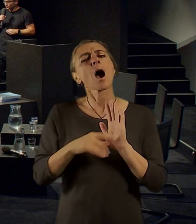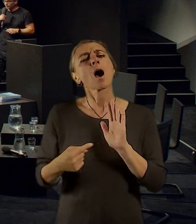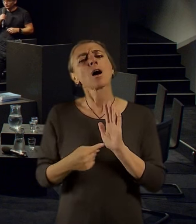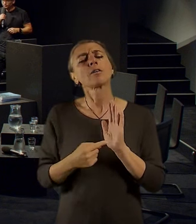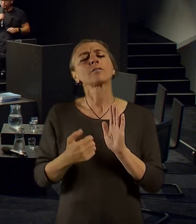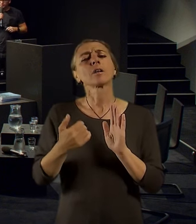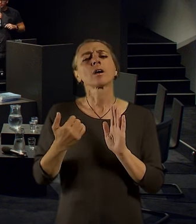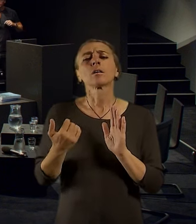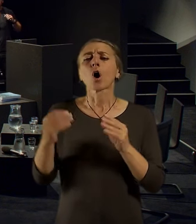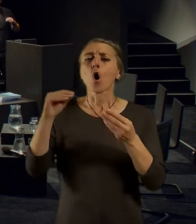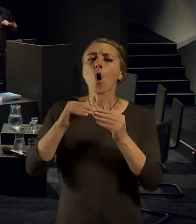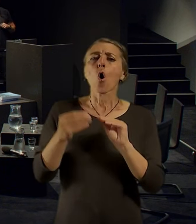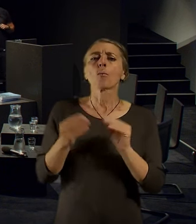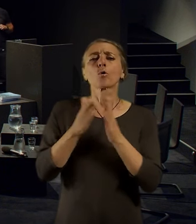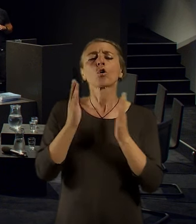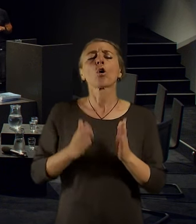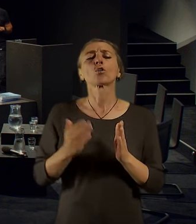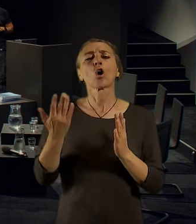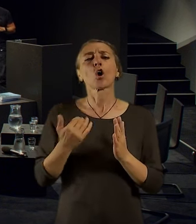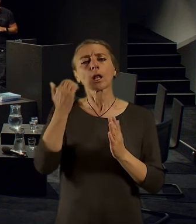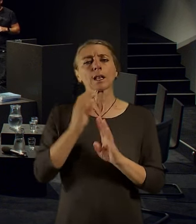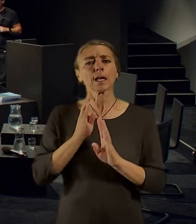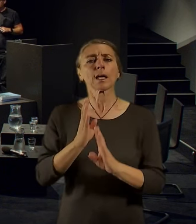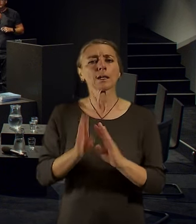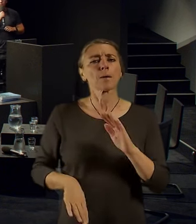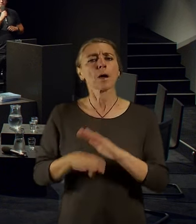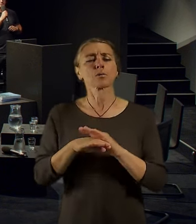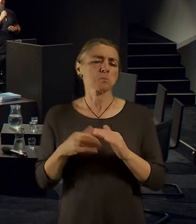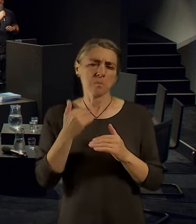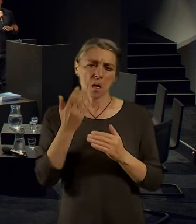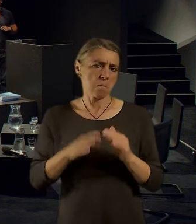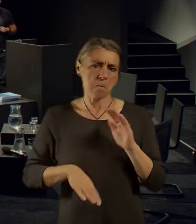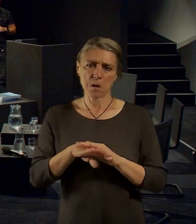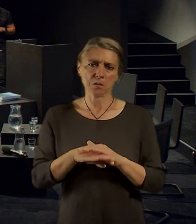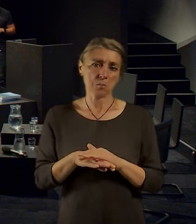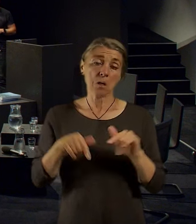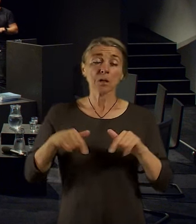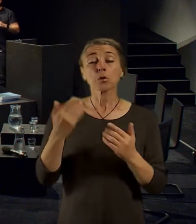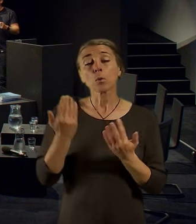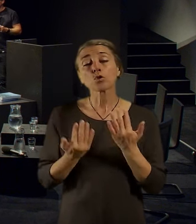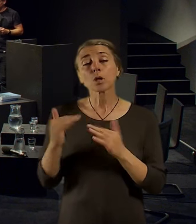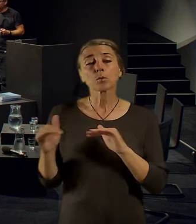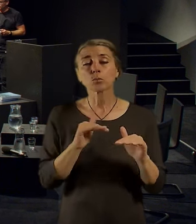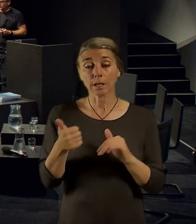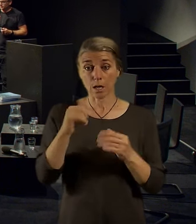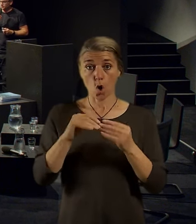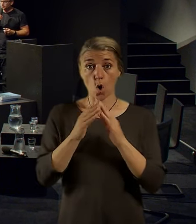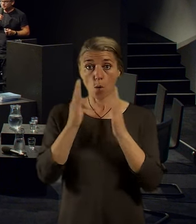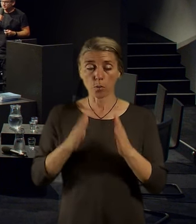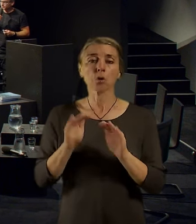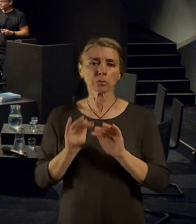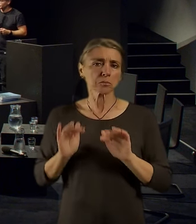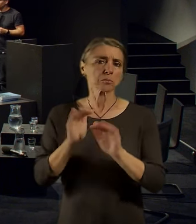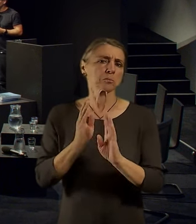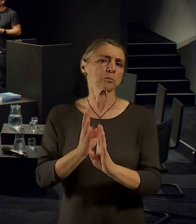obyvatel na jednu prodejnu. V současné době v Praze je to necelých 5 tisíc obyvatel na jednu prodejnu. S tím, že